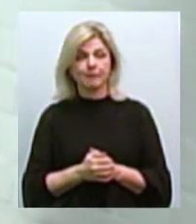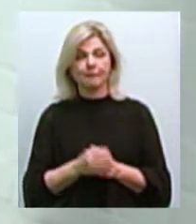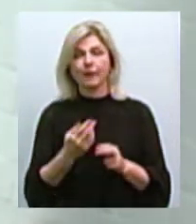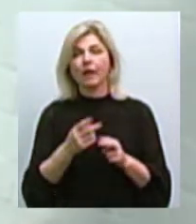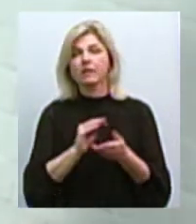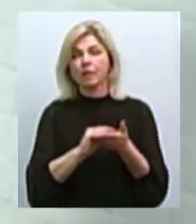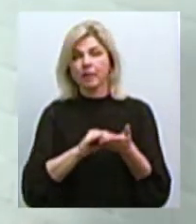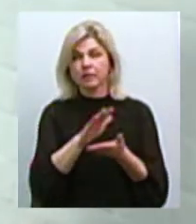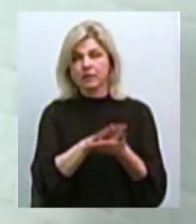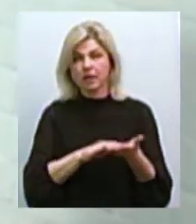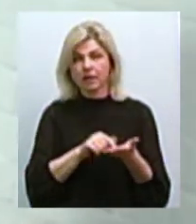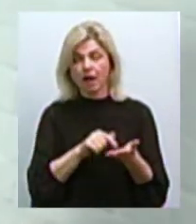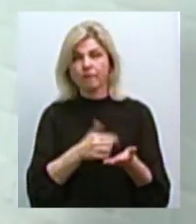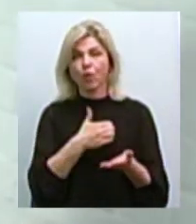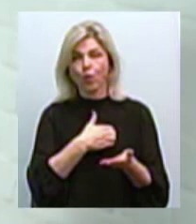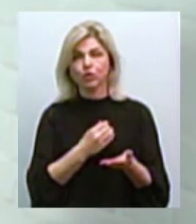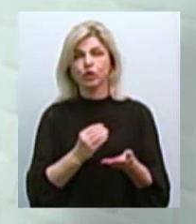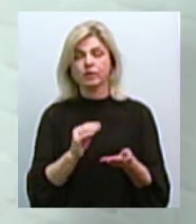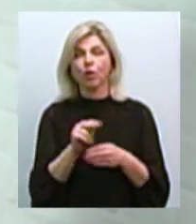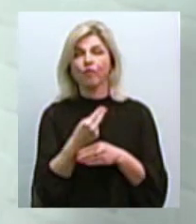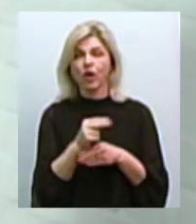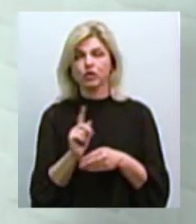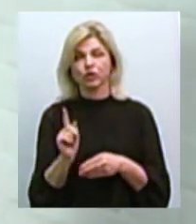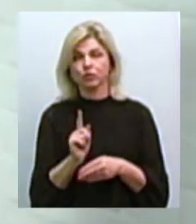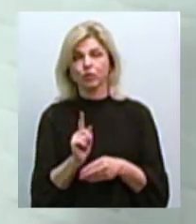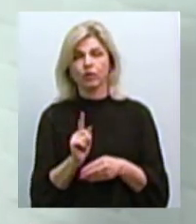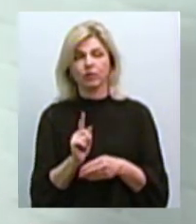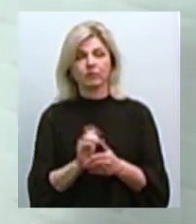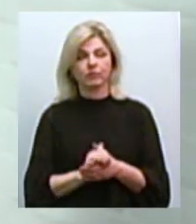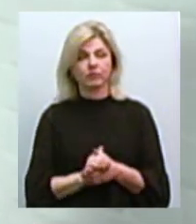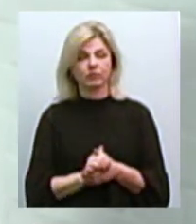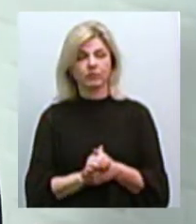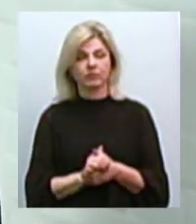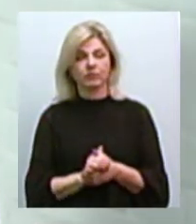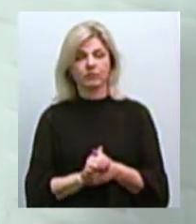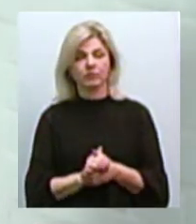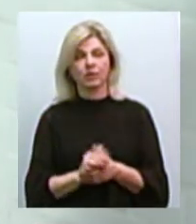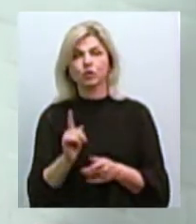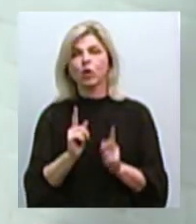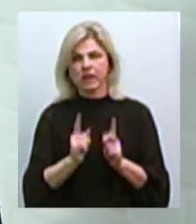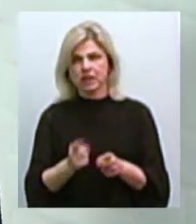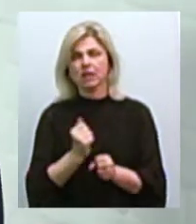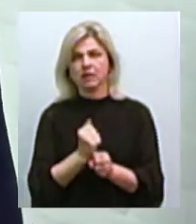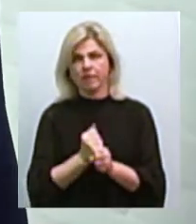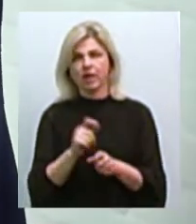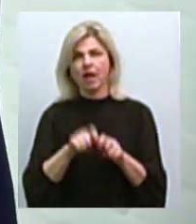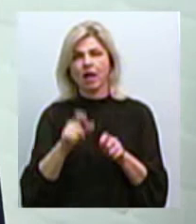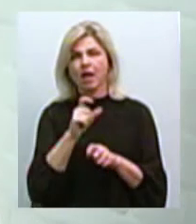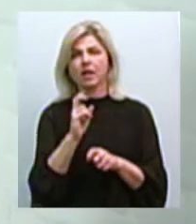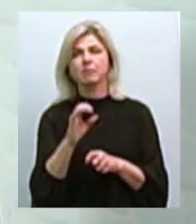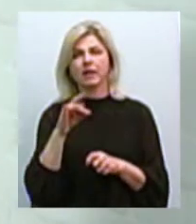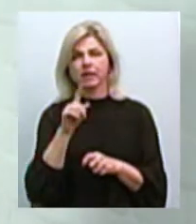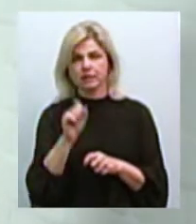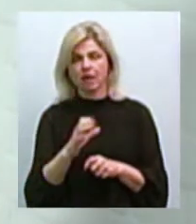заяві, ми лише хочемо зауважити, що того дійсно було проведено експертизу, виявлене там згідно висновленого